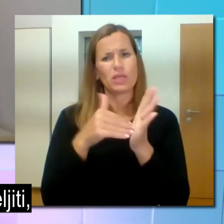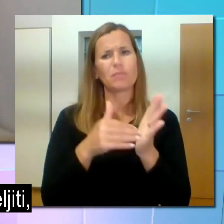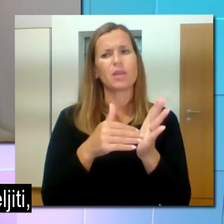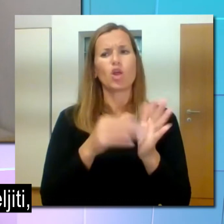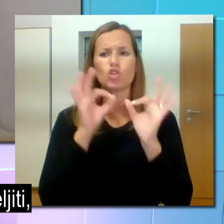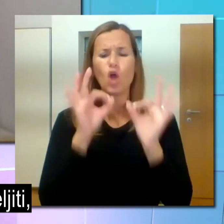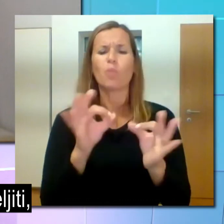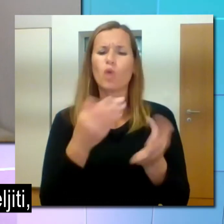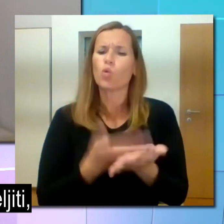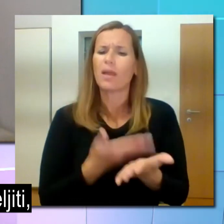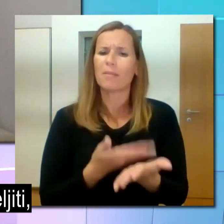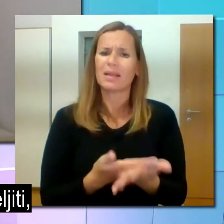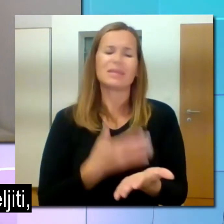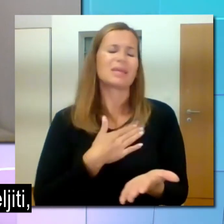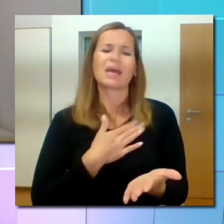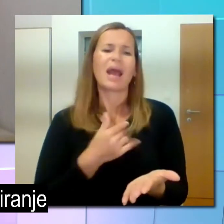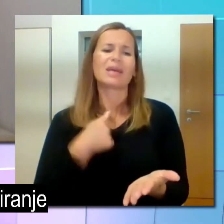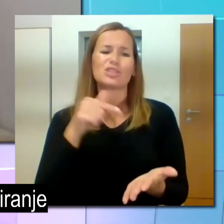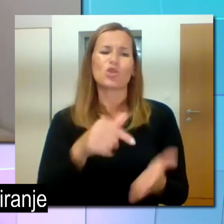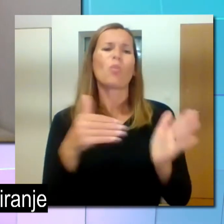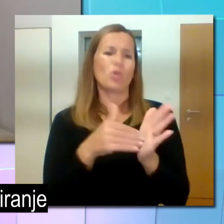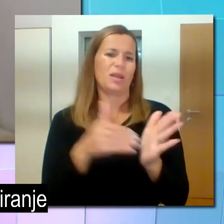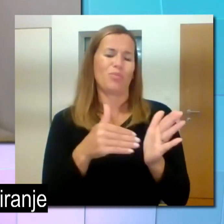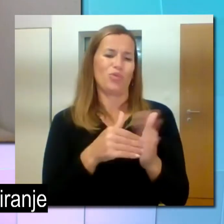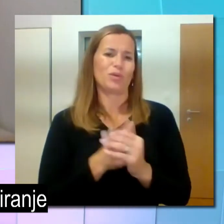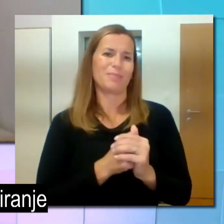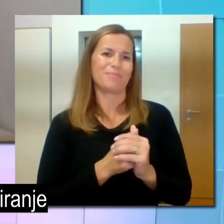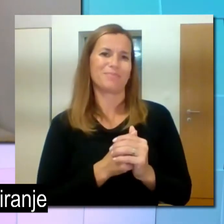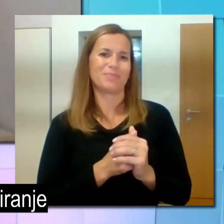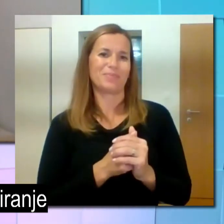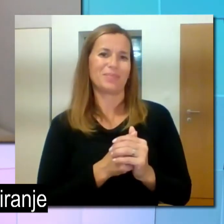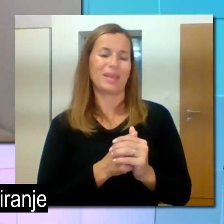potrebno fajno temeliti, pa dobro temeliti, zakaj to potrebuješ.